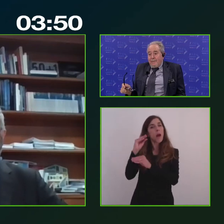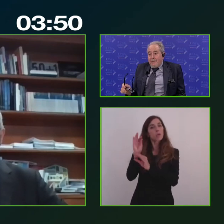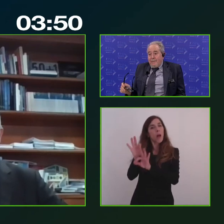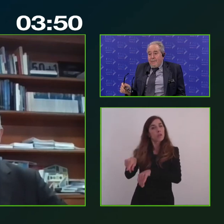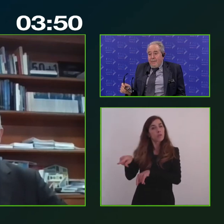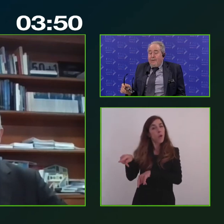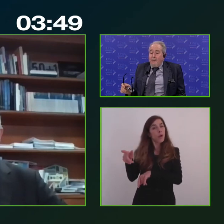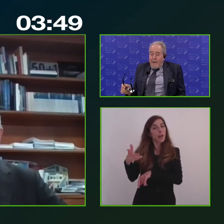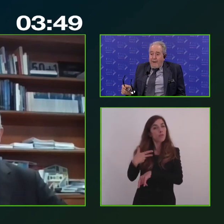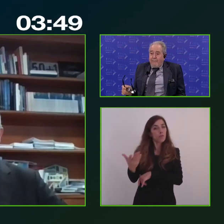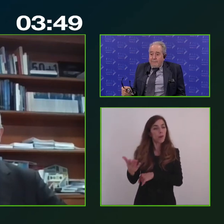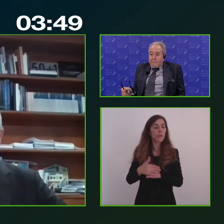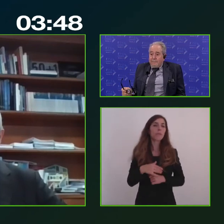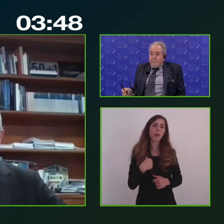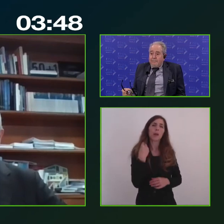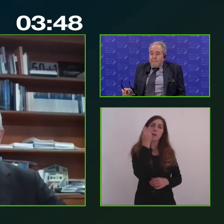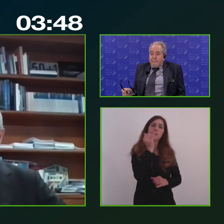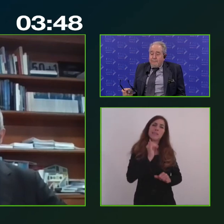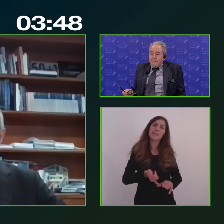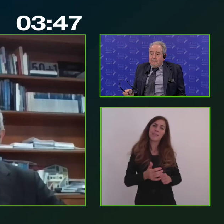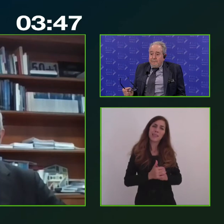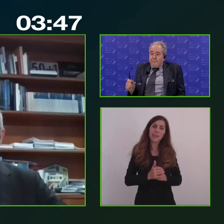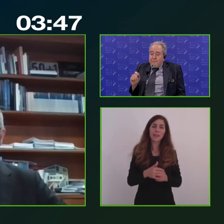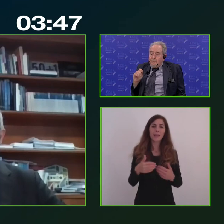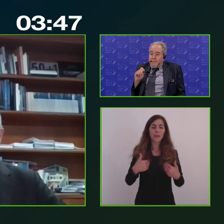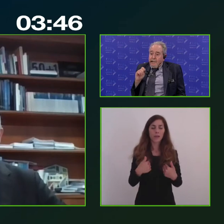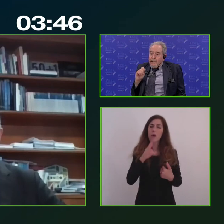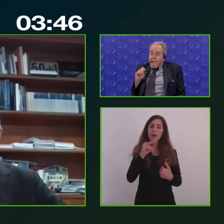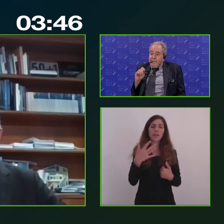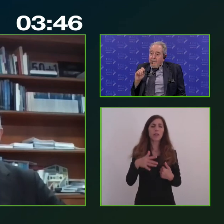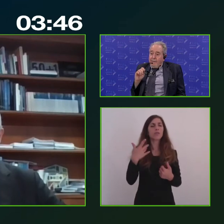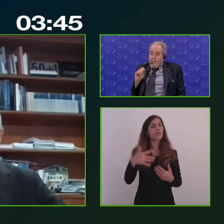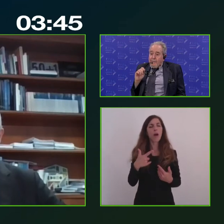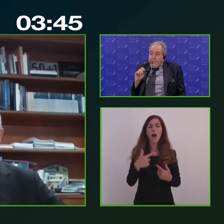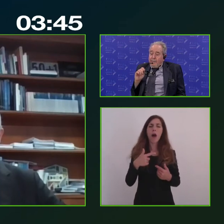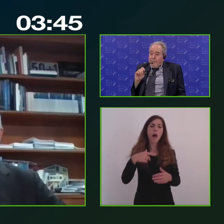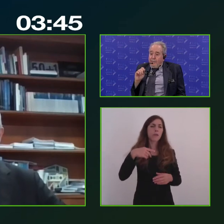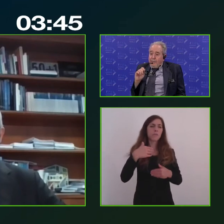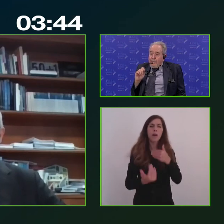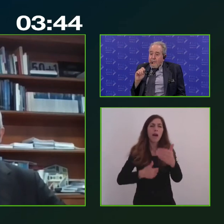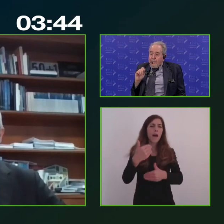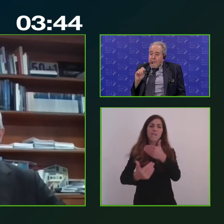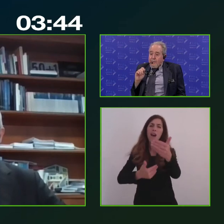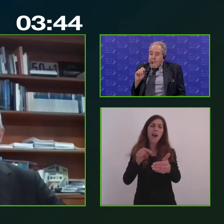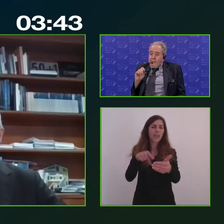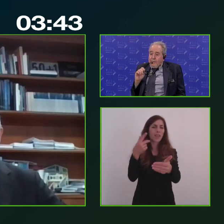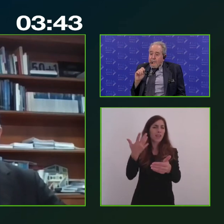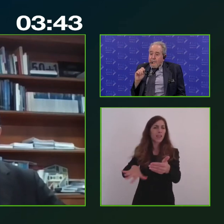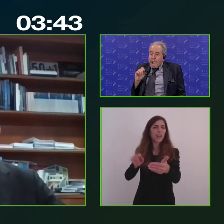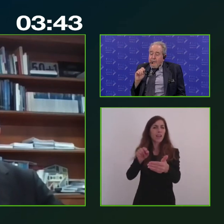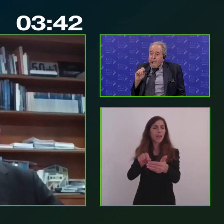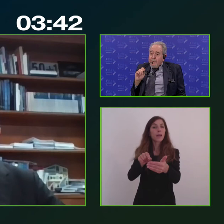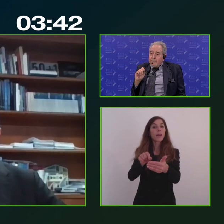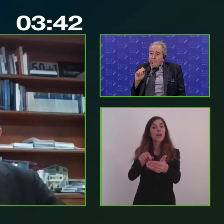Io penso di sì. Penso che, come ho detto, sono stati fatti grandi passi in avanti in questa direzione e l